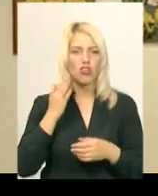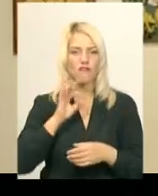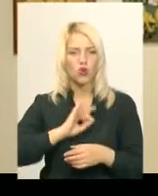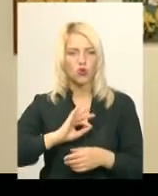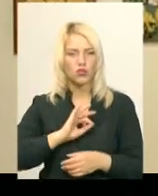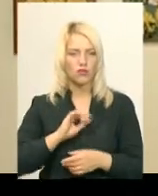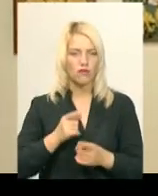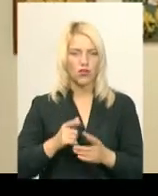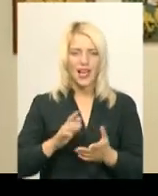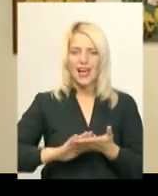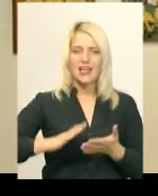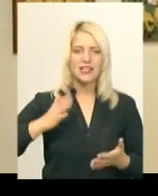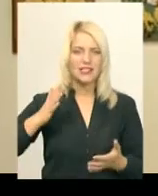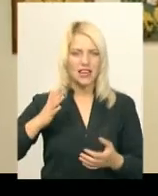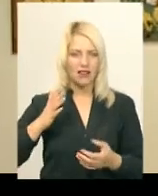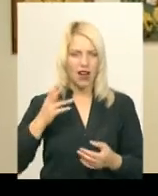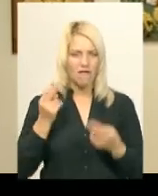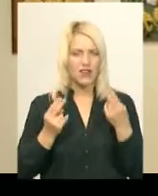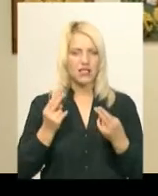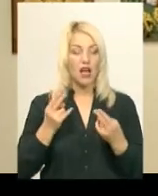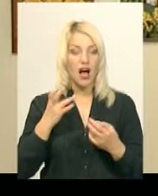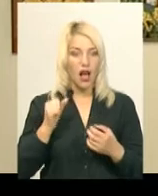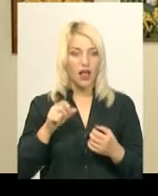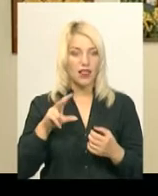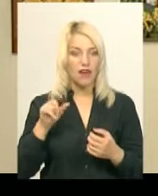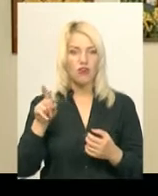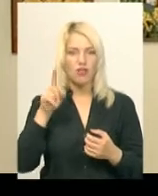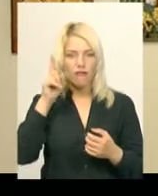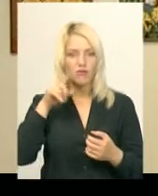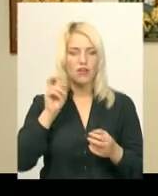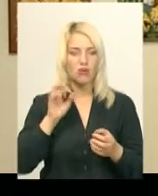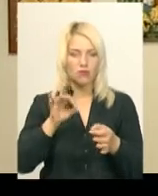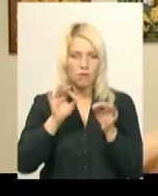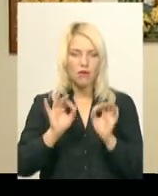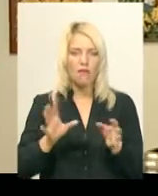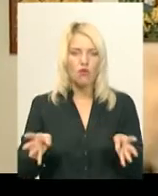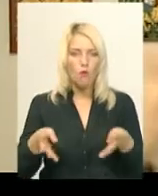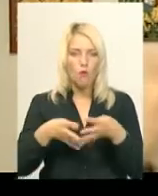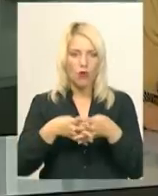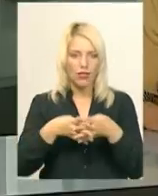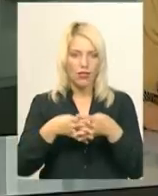боку, занадто яскравий і еклектичний. Але насправді вона вміє це якось дуже правильно поєднати.